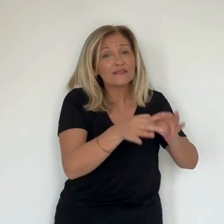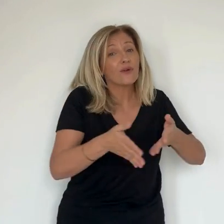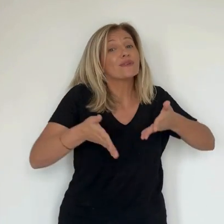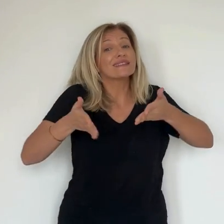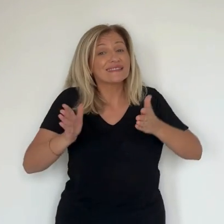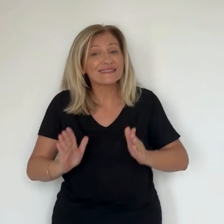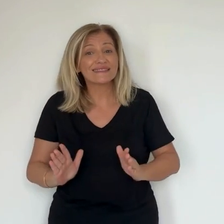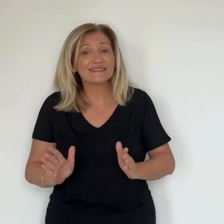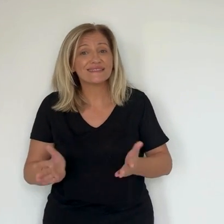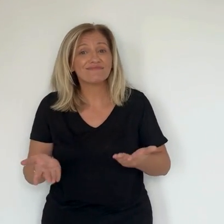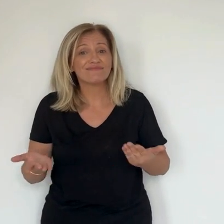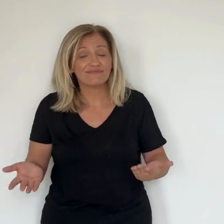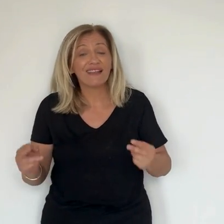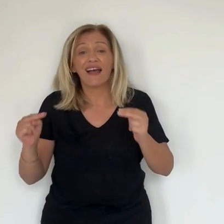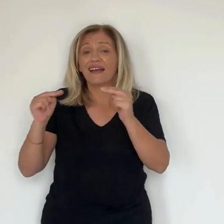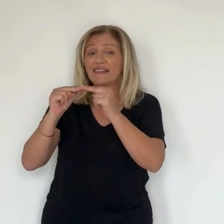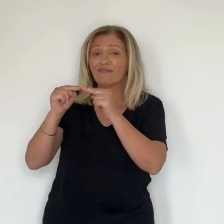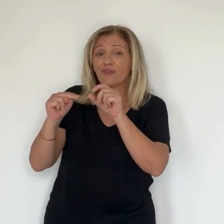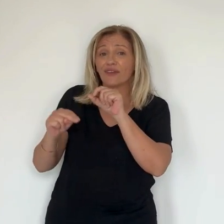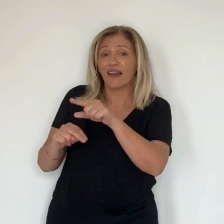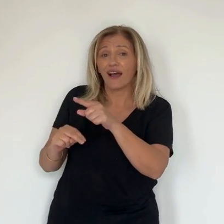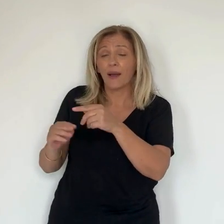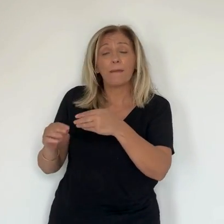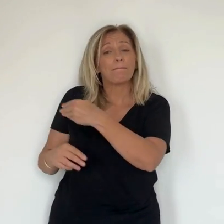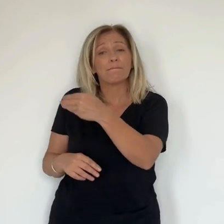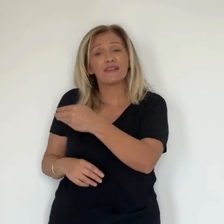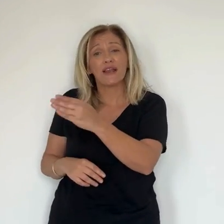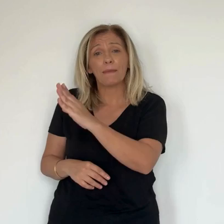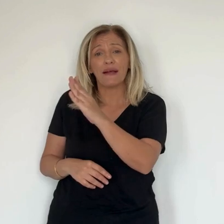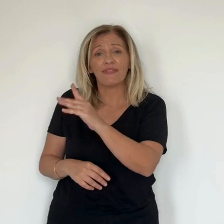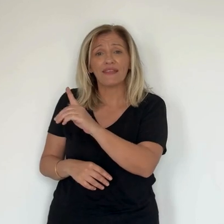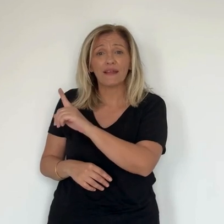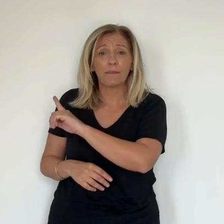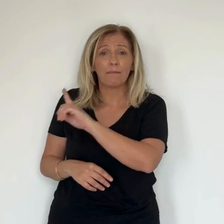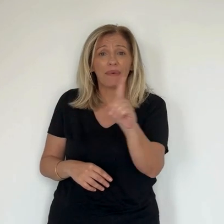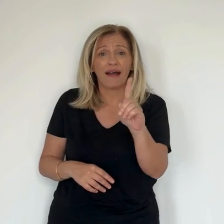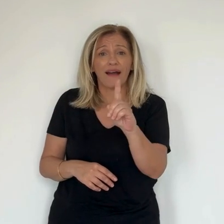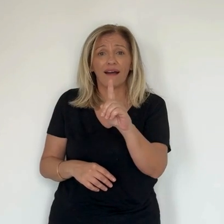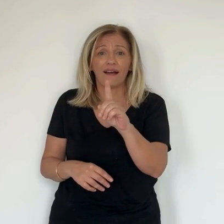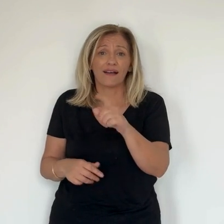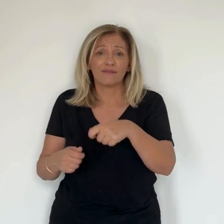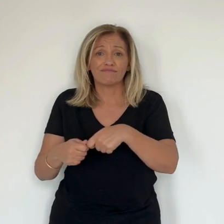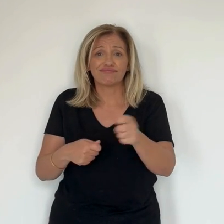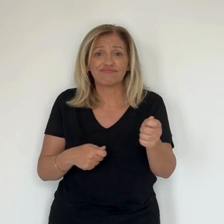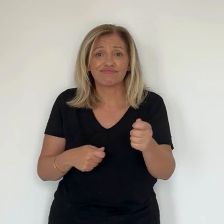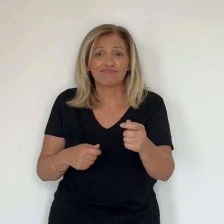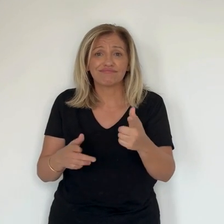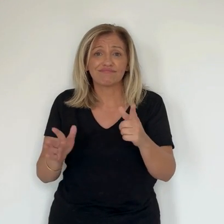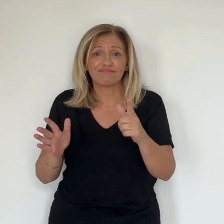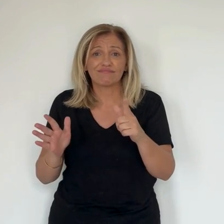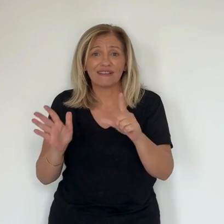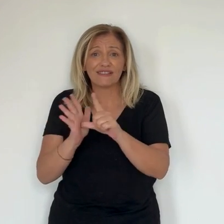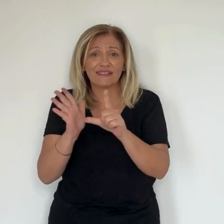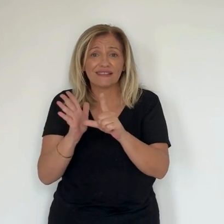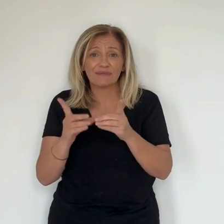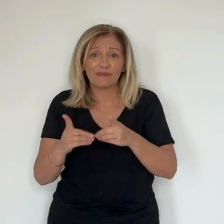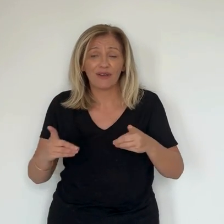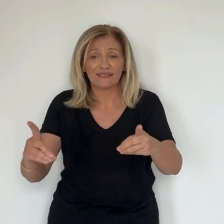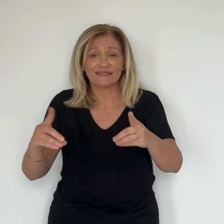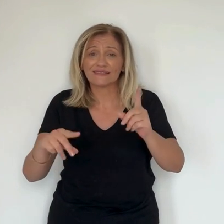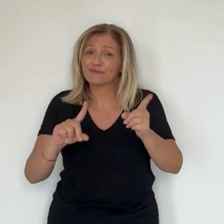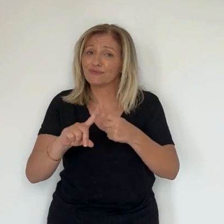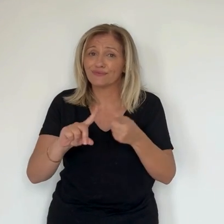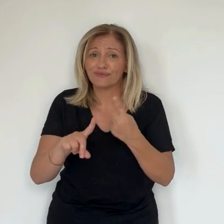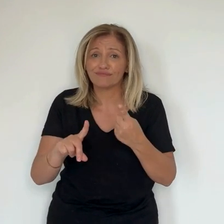du respect du fonctionnement de nos institutions. Et de ce point de vue, il est incontestable qu'il n a pas de légitimité démocratique en tant